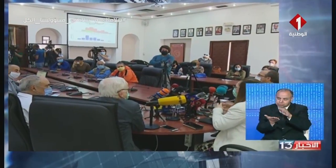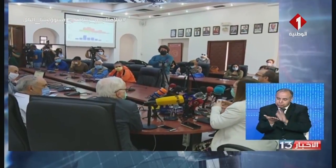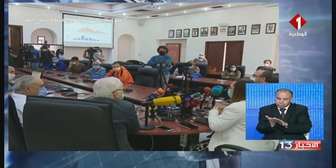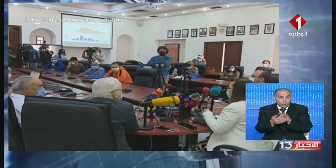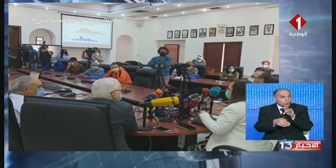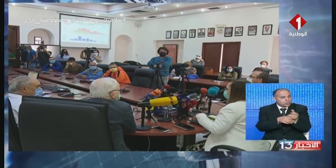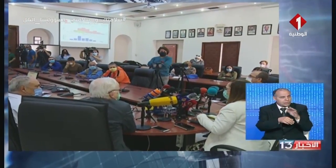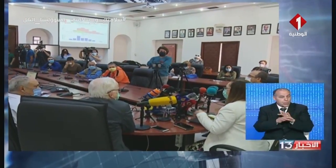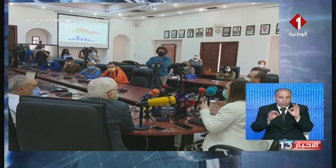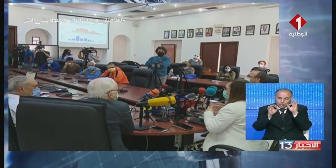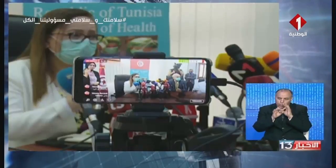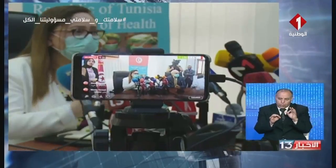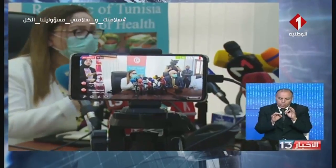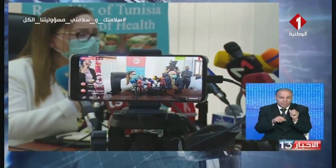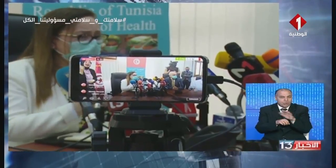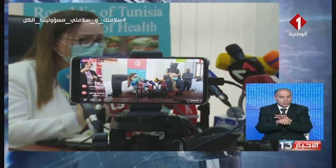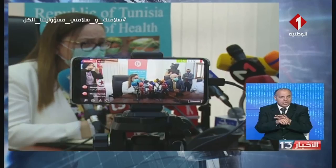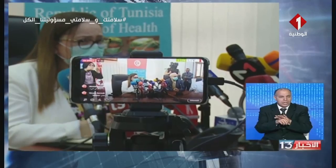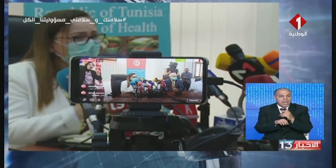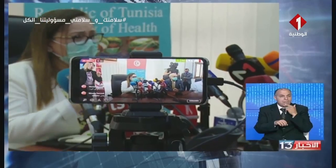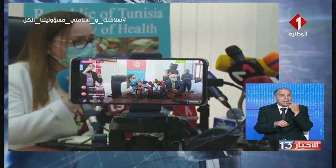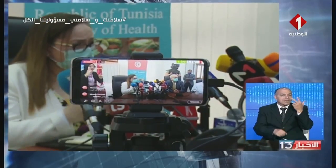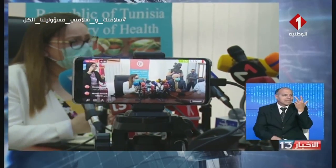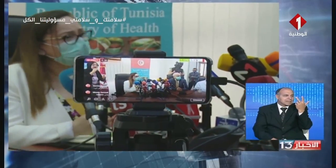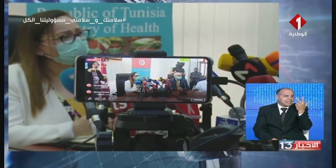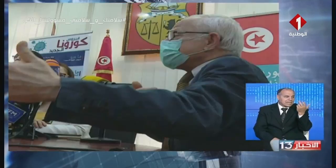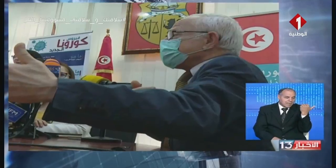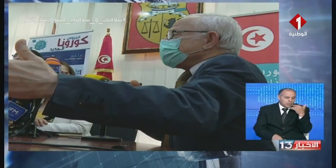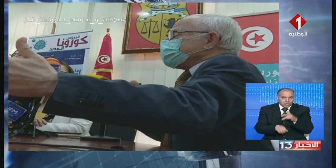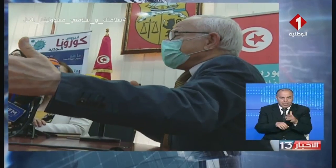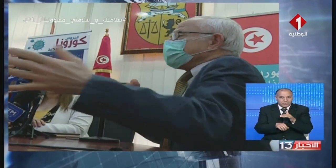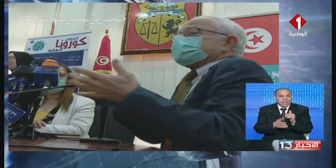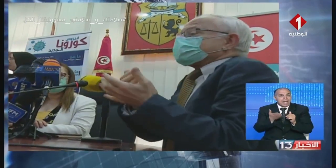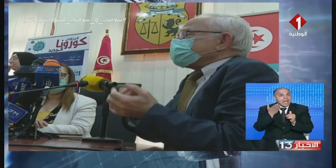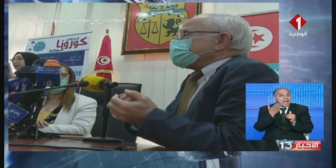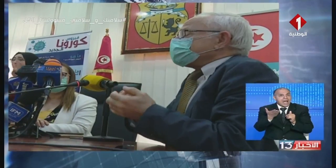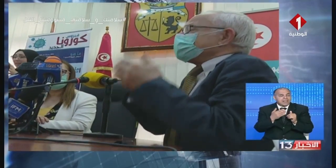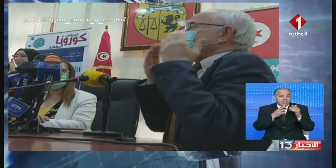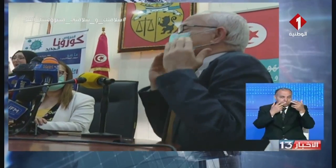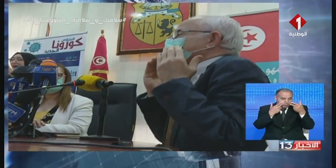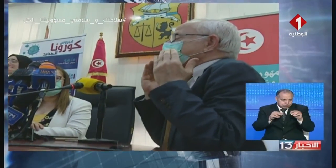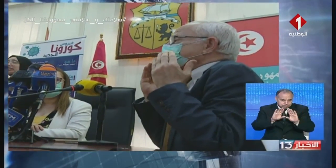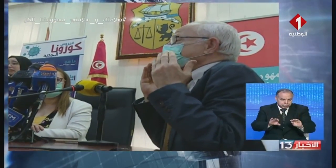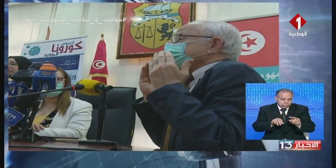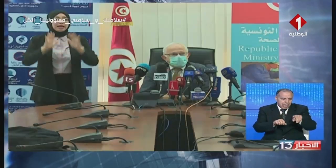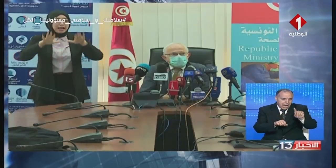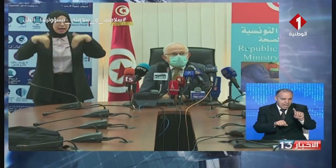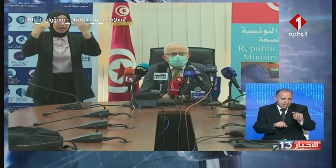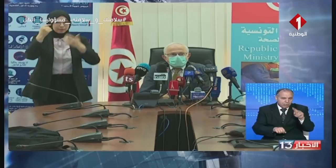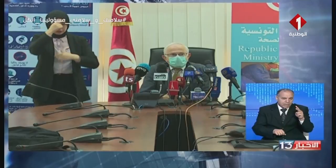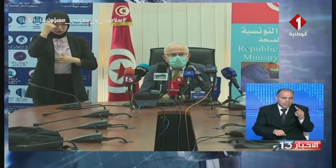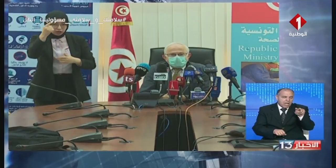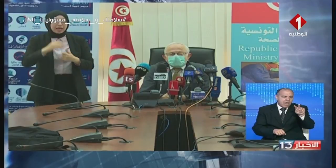حالات إصابة جديدة بفيروس كورونا منذ ثلاثة أيامين ليستقر العدد في مستوى 1032